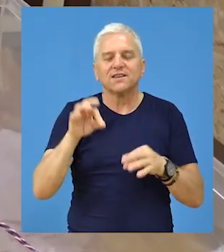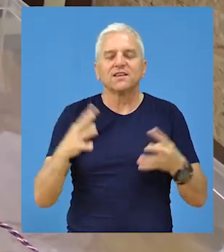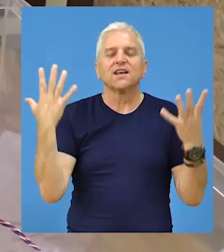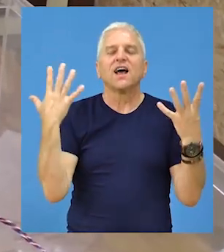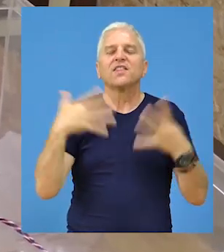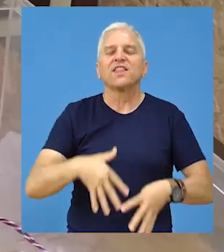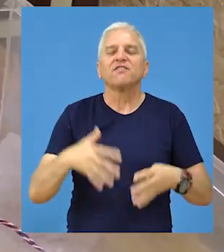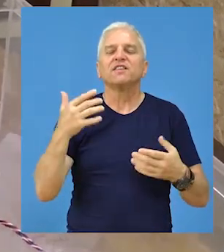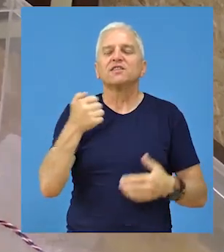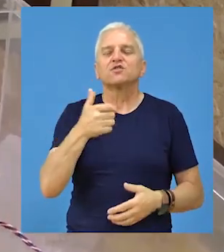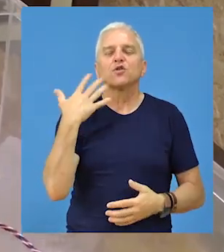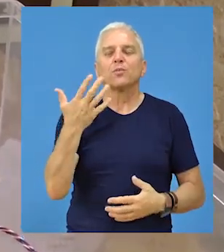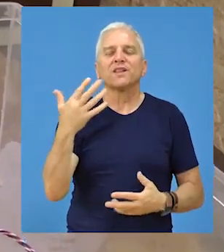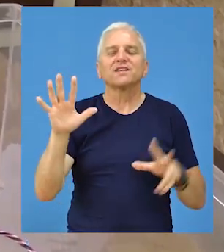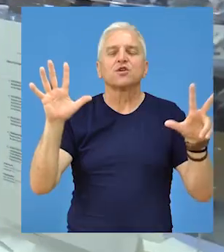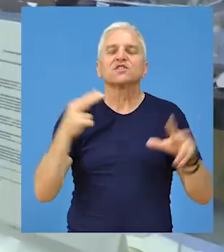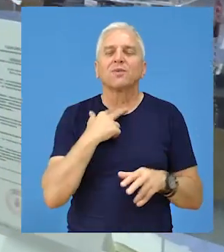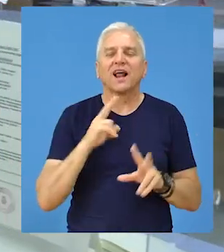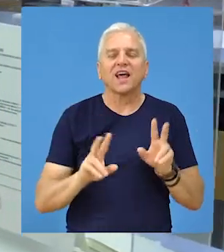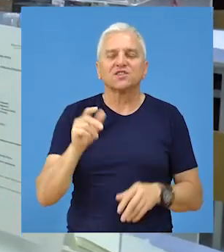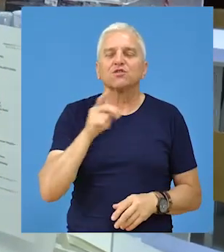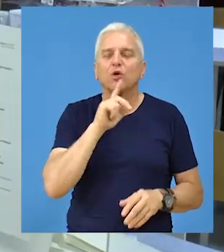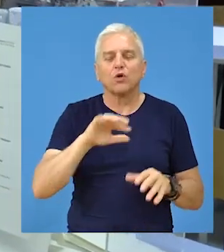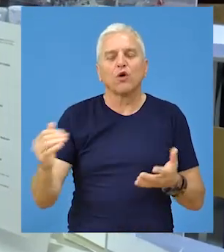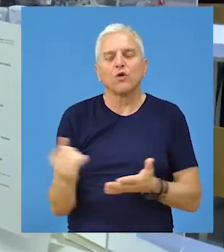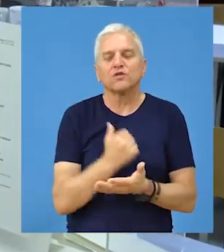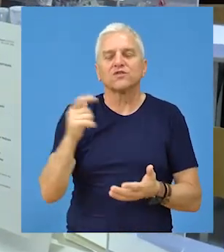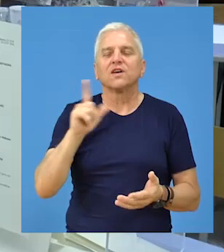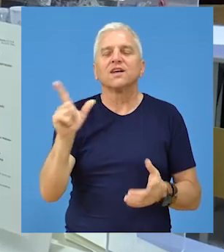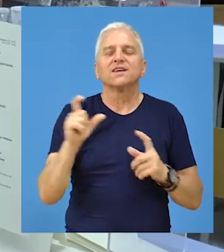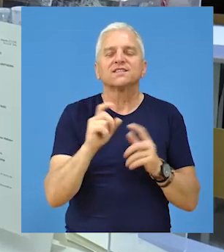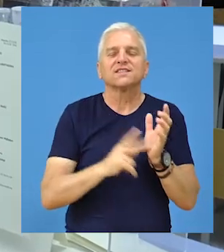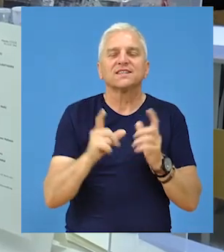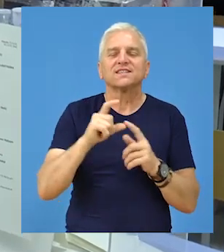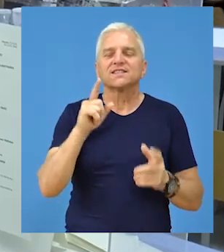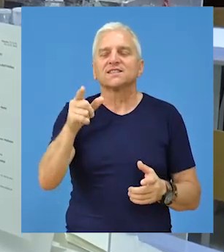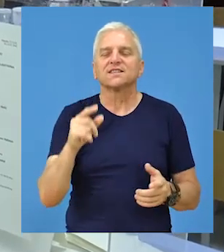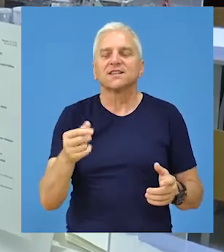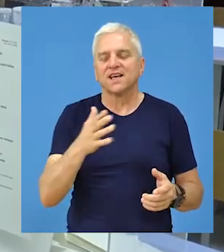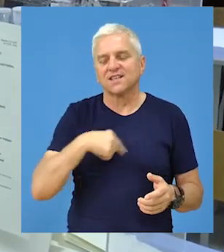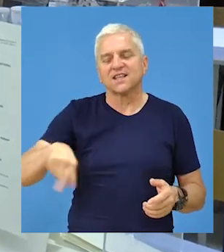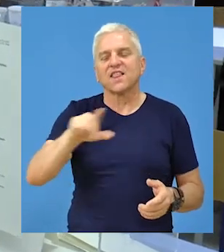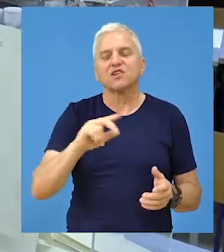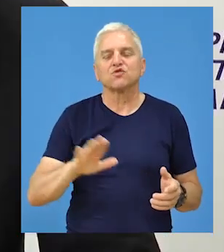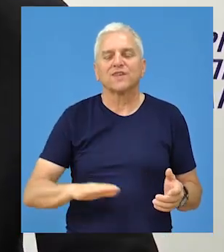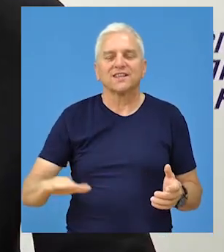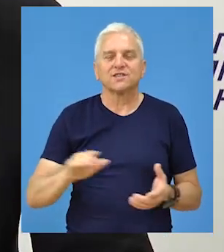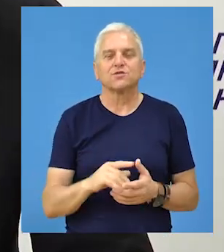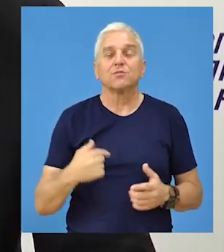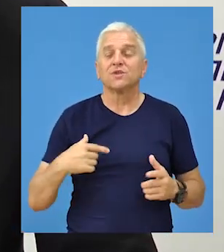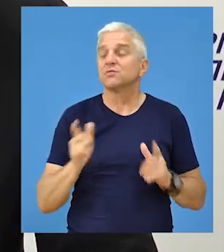odnosno 9158 glasova, koliko je osvojila lista Aleksandar Vučić za našu decu.